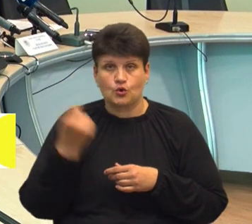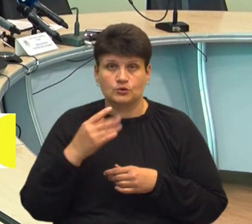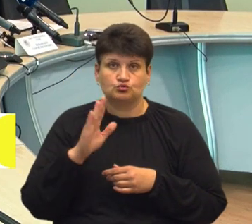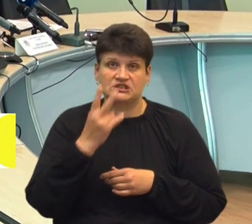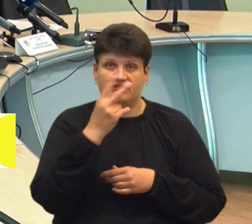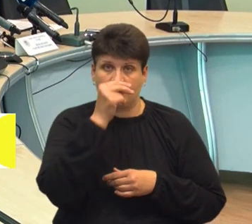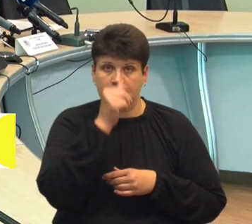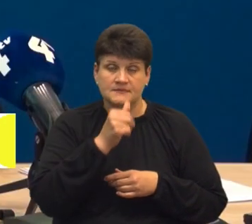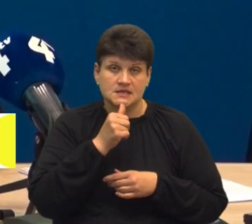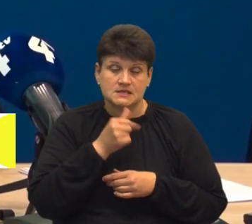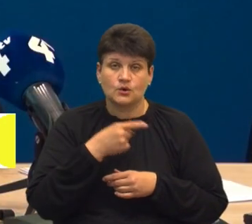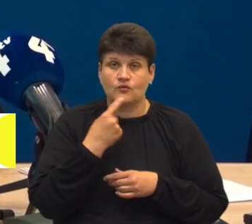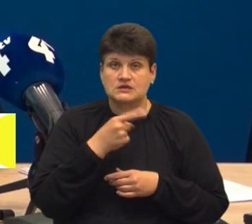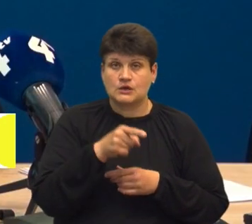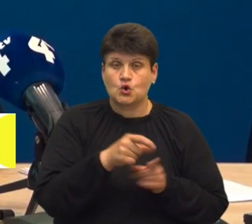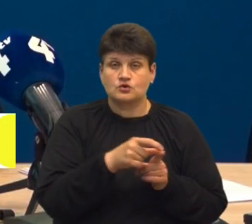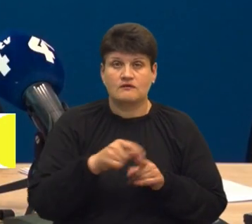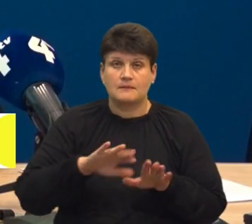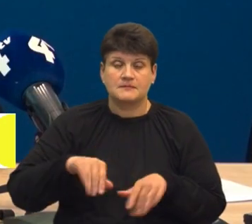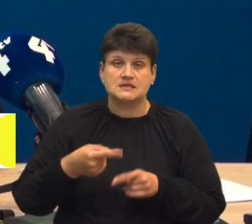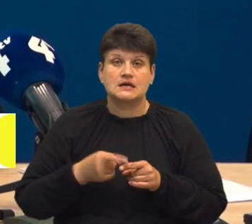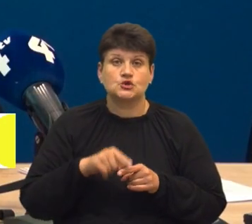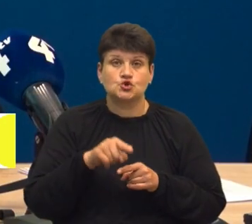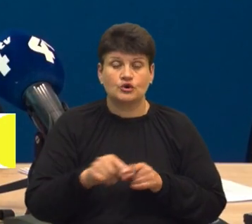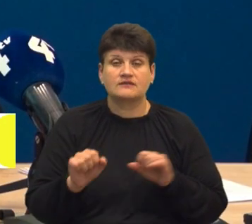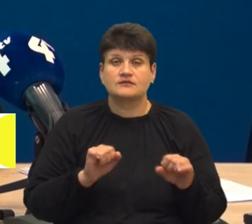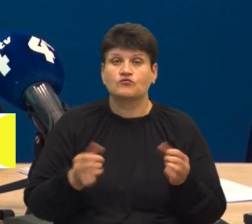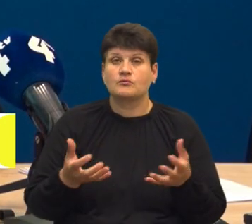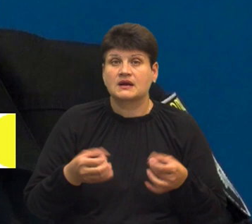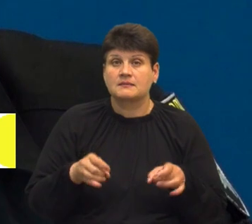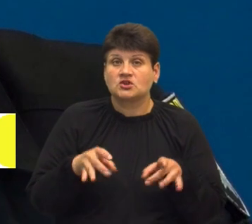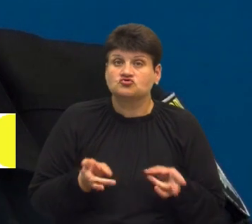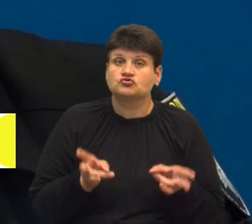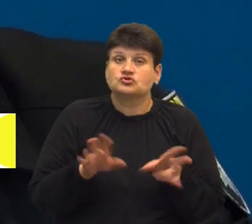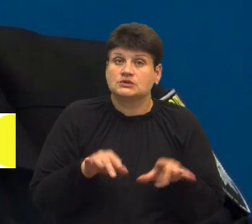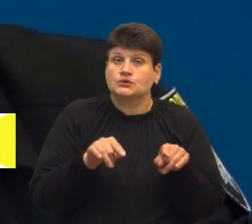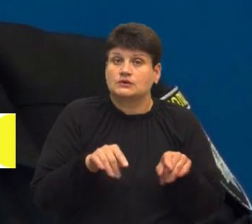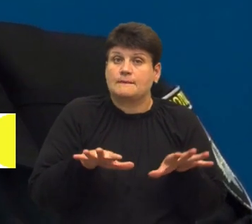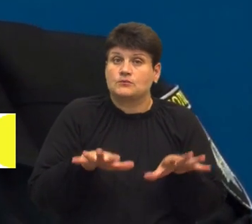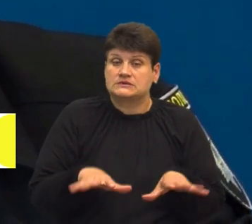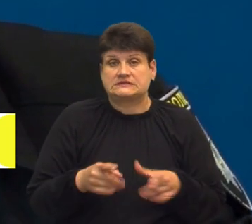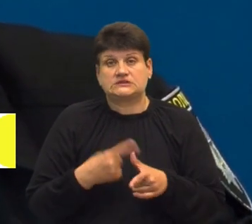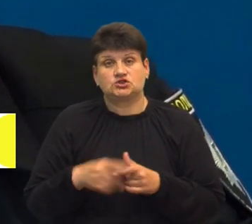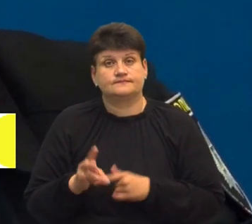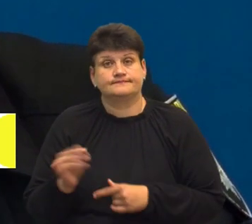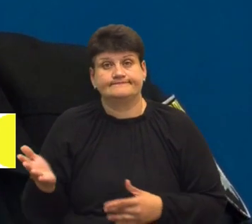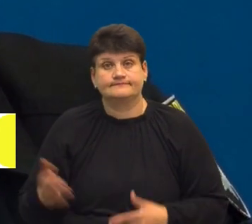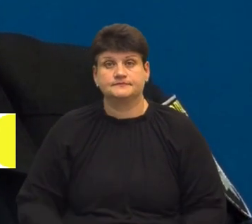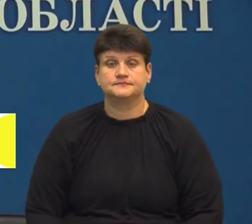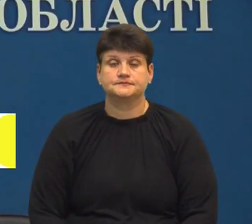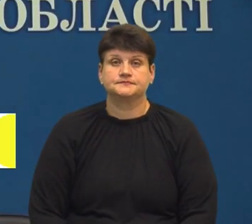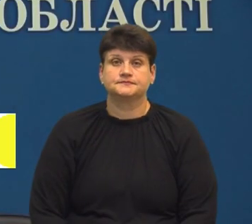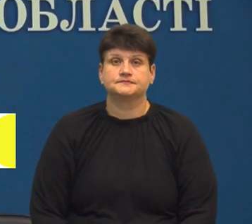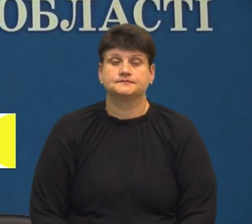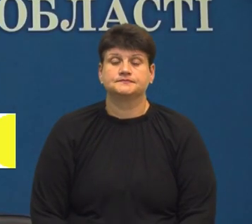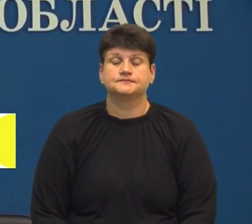місяці. За його словами, після цього керівництво прийматиме рішення, чи залишати його на цій посаді. Тарас Бурак, Василь Панчук,